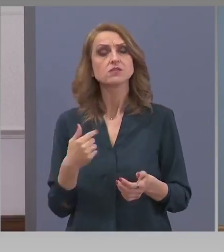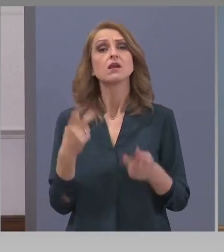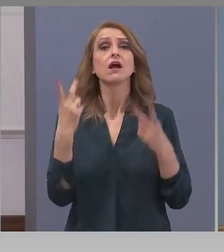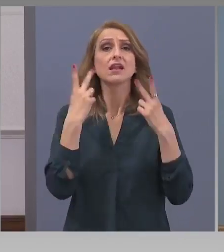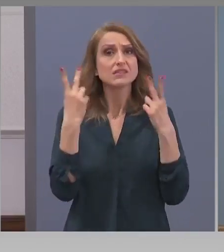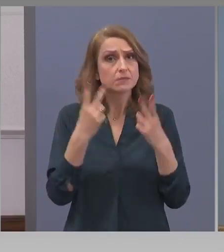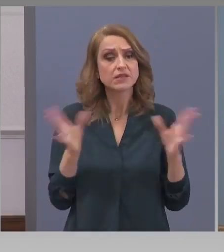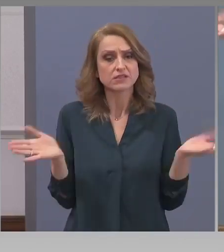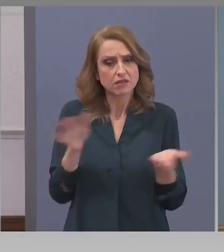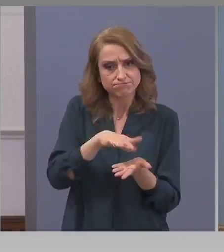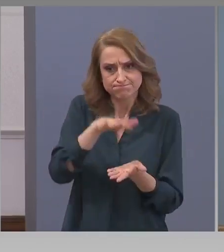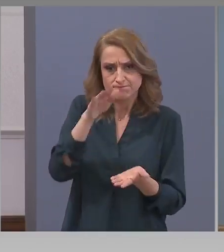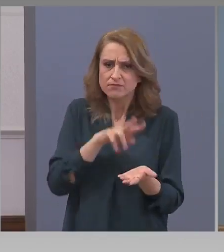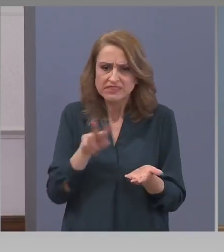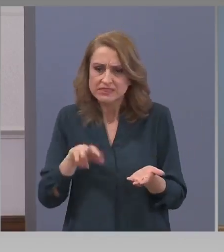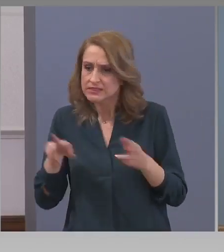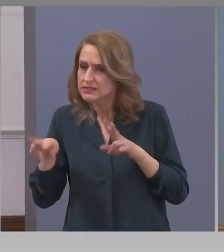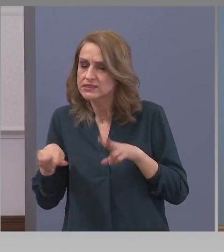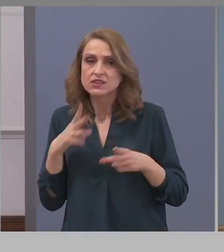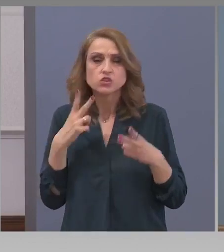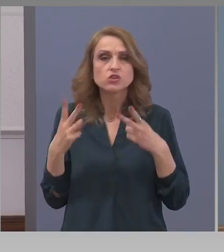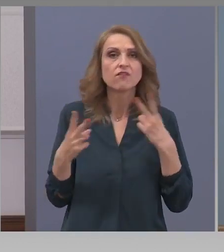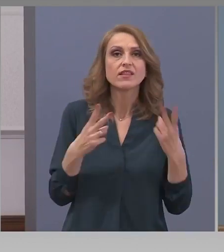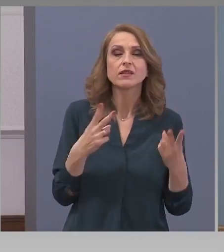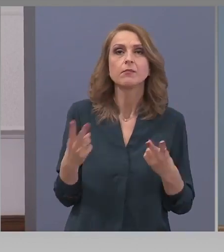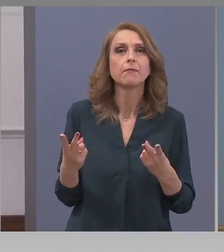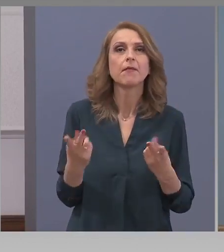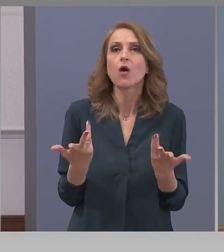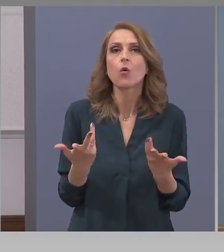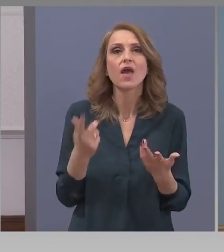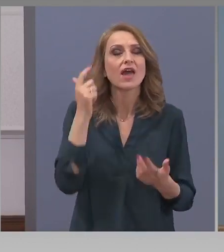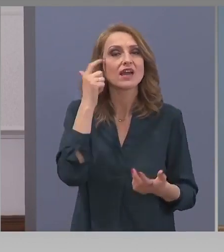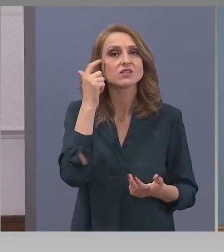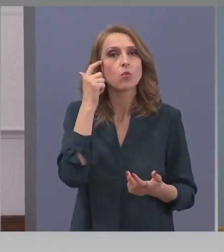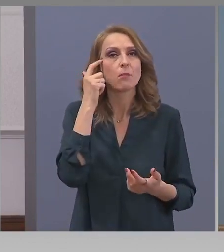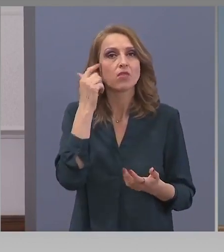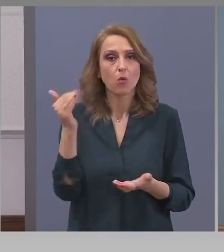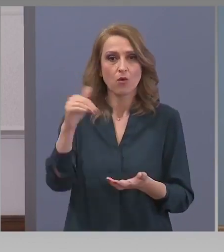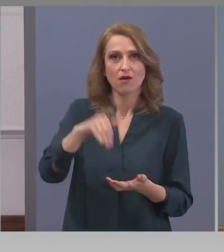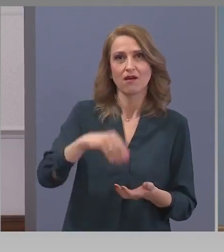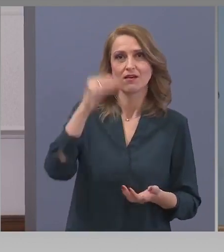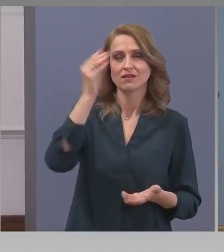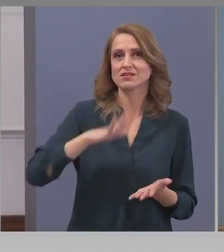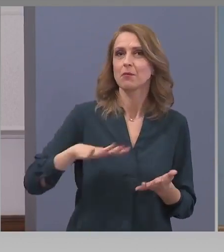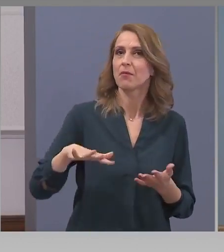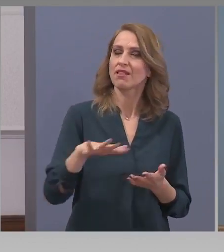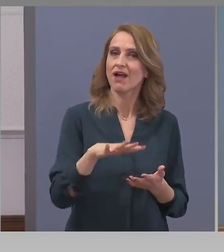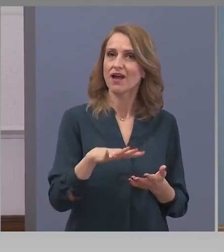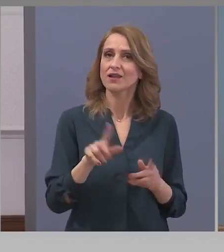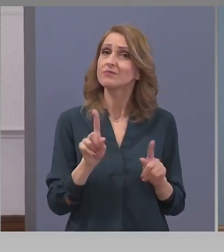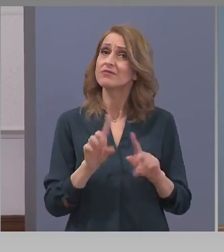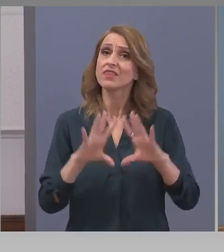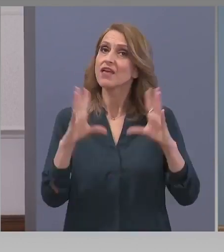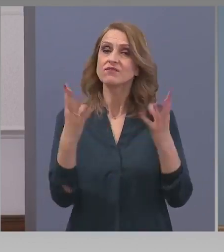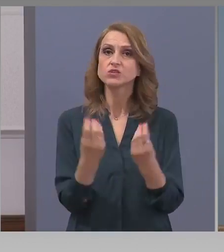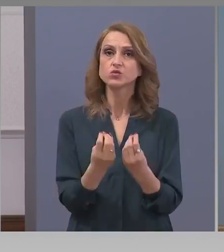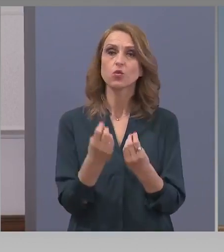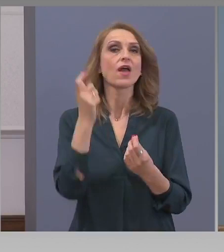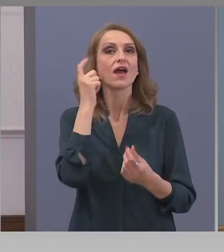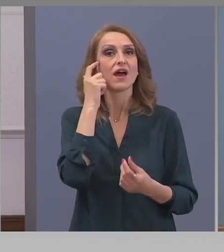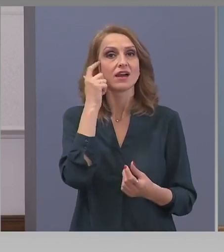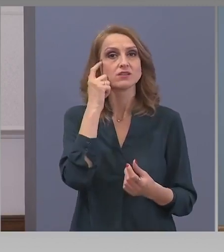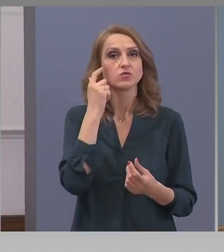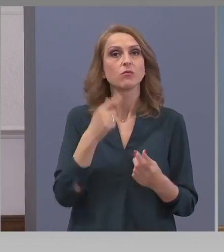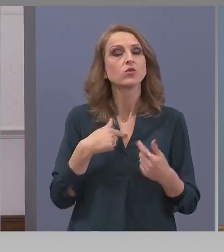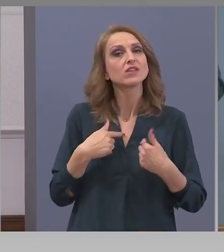прегледани, ще видиме кое от тях е разумно да бъде прилагано у нас, защото не всичко и не всяка мярка може да бъде разумно в различните